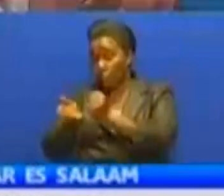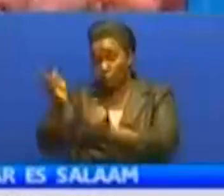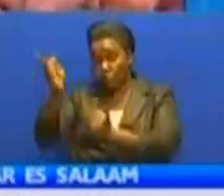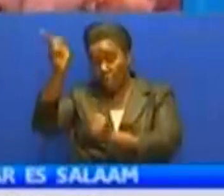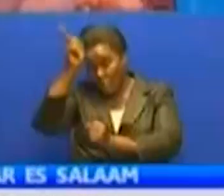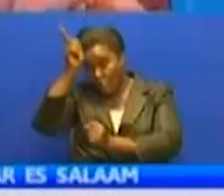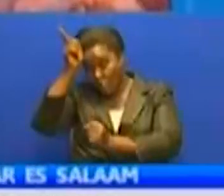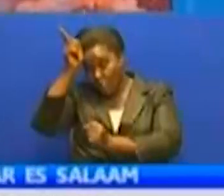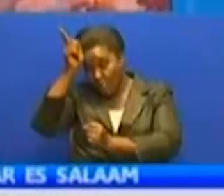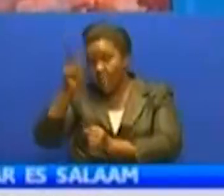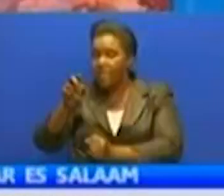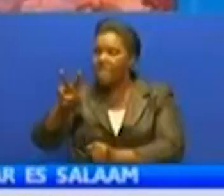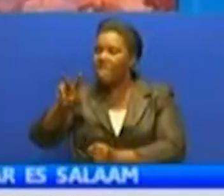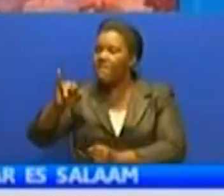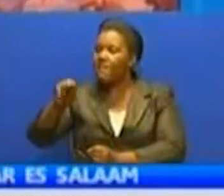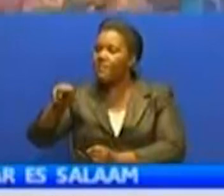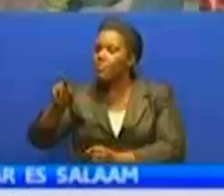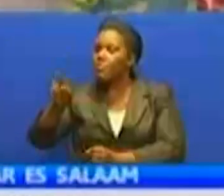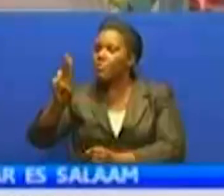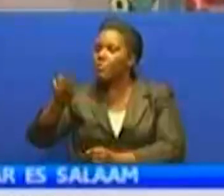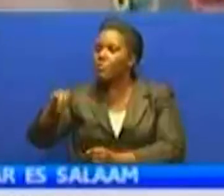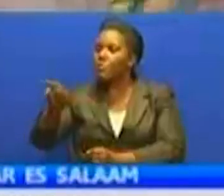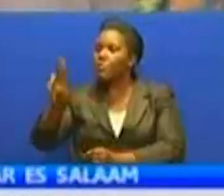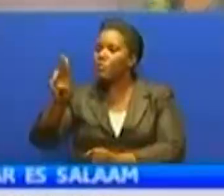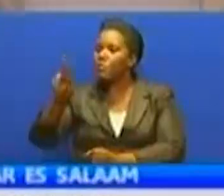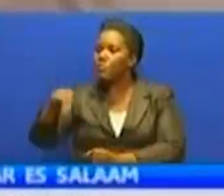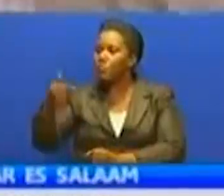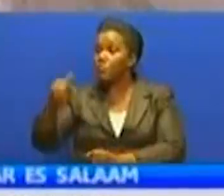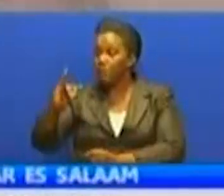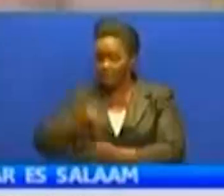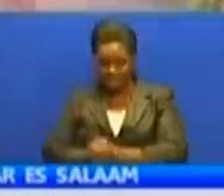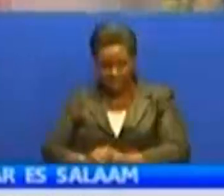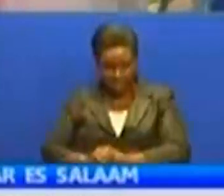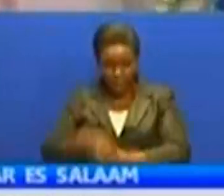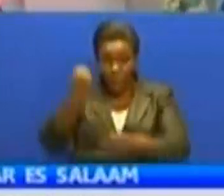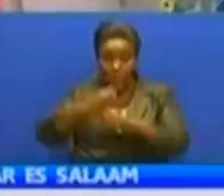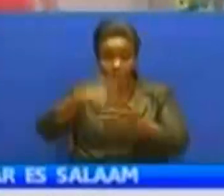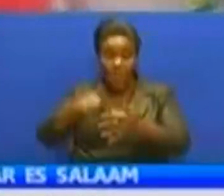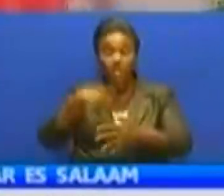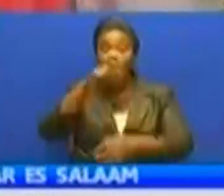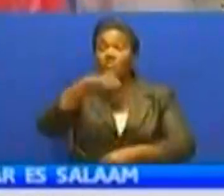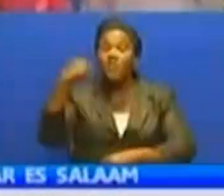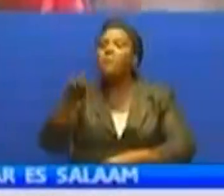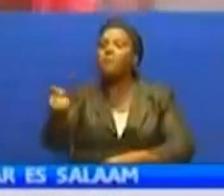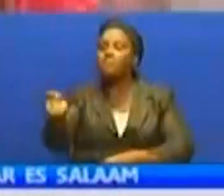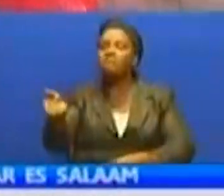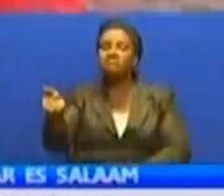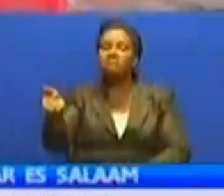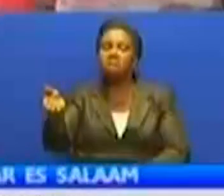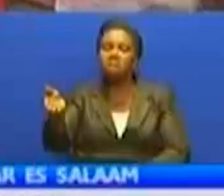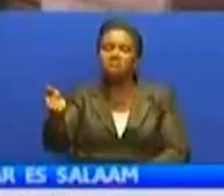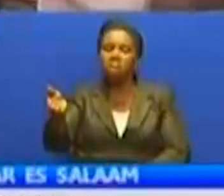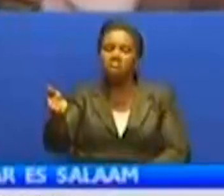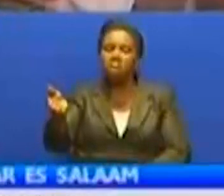Kandoa yake kuna soko la nyama, wauzaji wanazuwa jiambo hapa. Baadhi ya wafanyembiashara ya nyama hapa